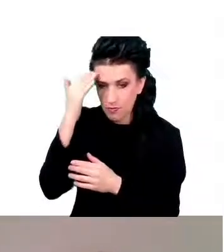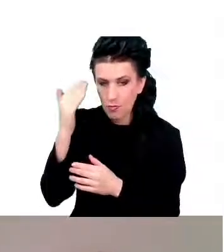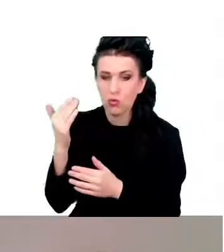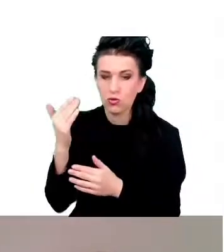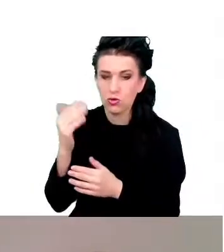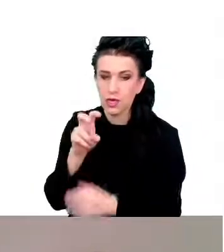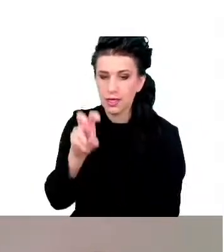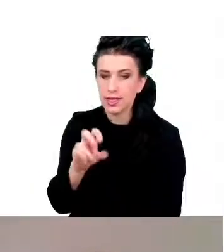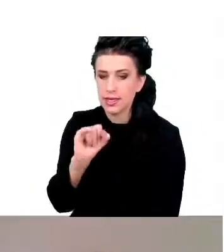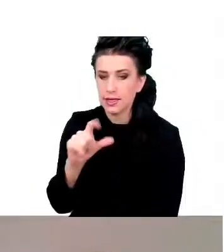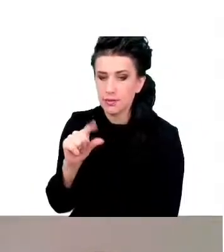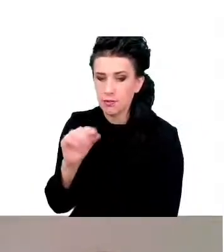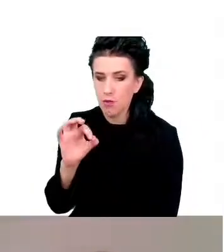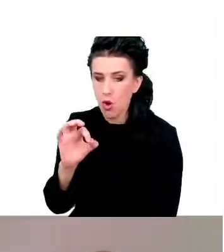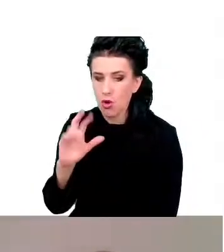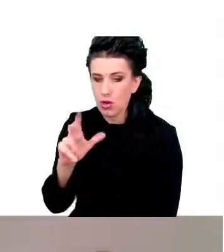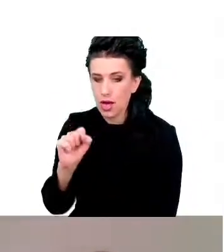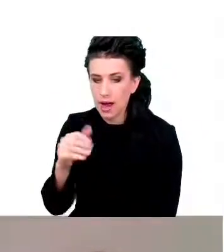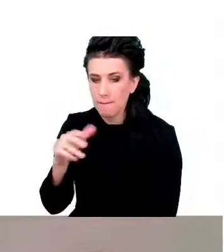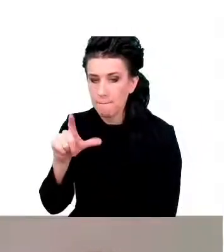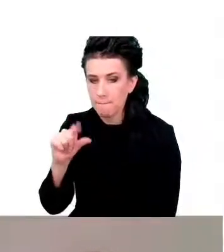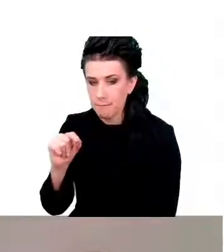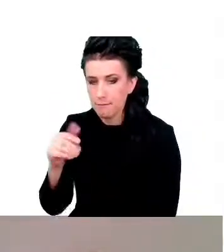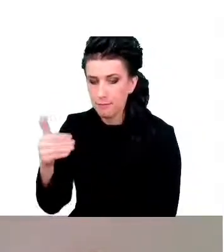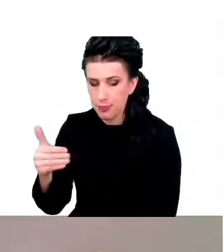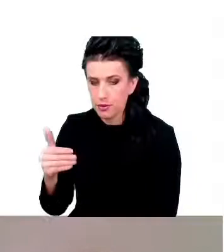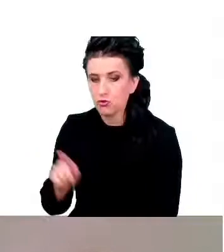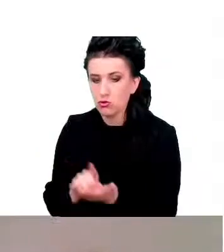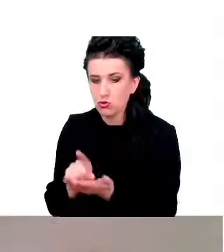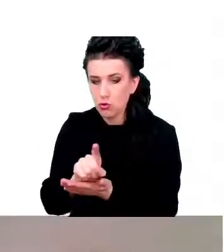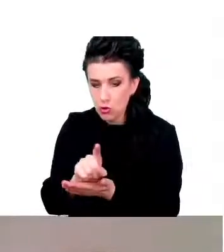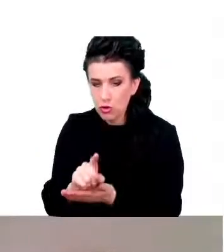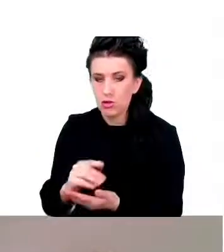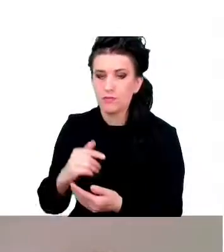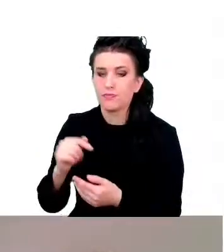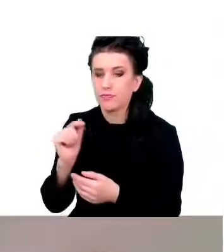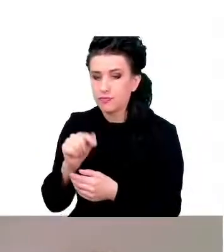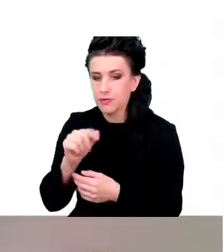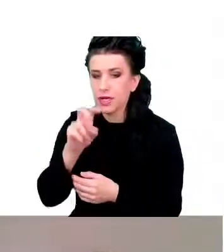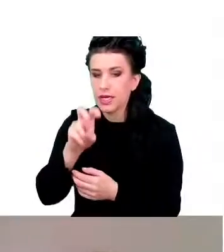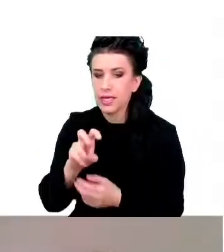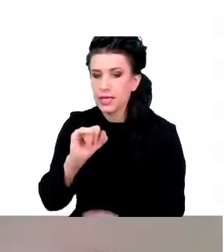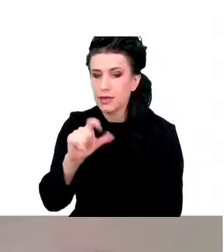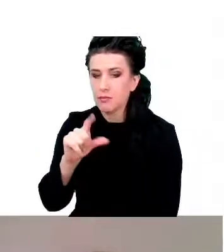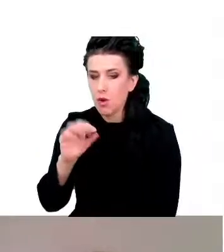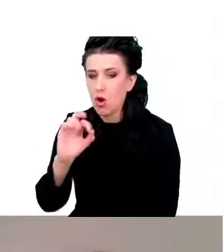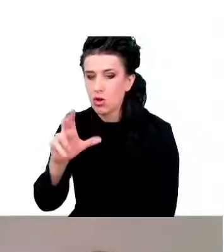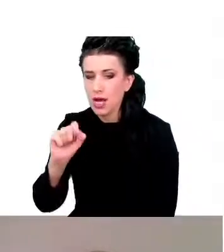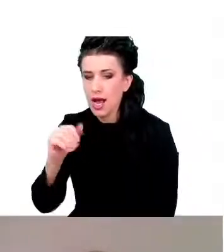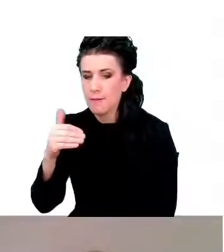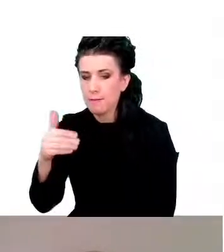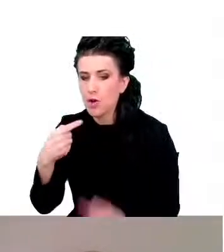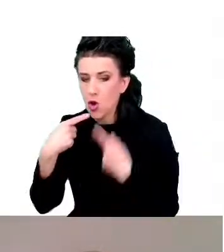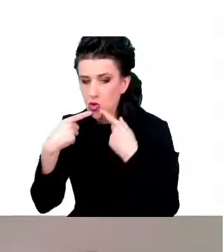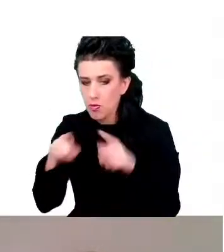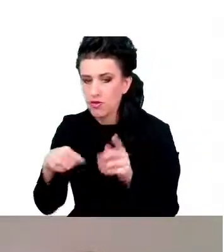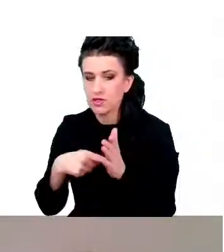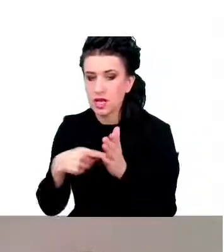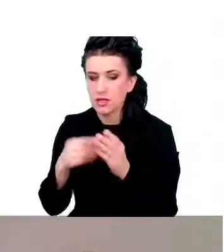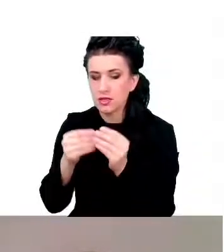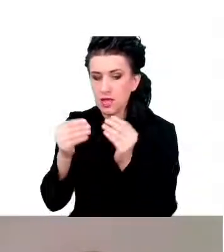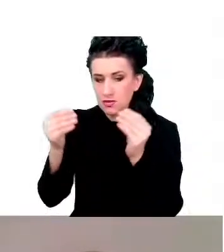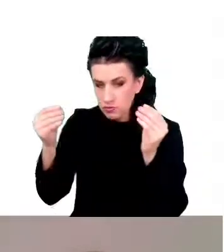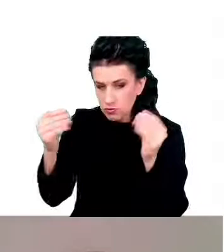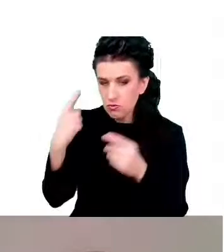procesów poznawczych, głównie pamięci i tworzenia wspomnień. I tak jak Państwo widzą na tym rysunku,